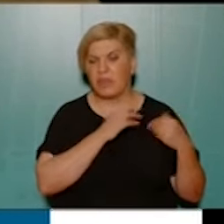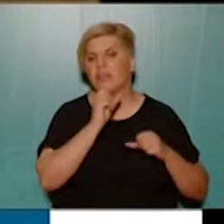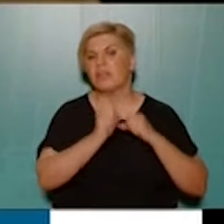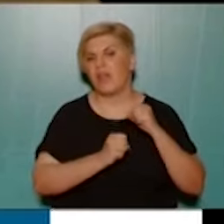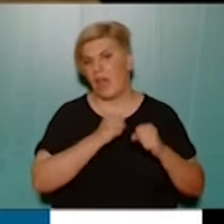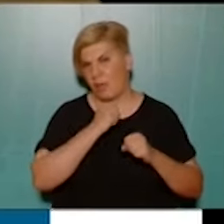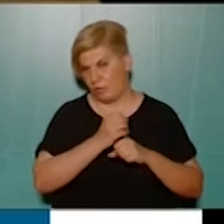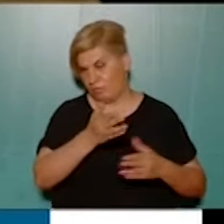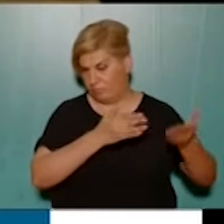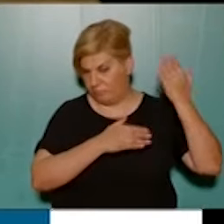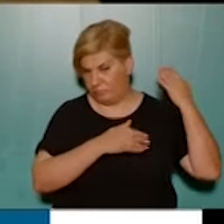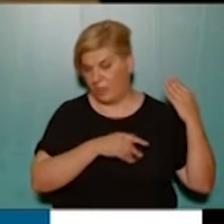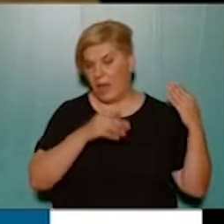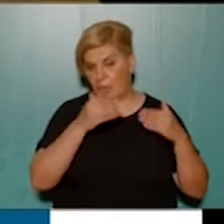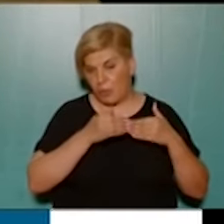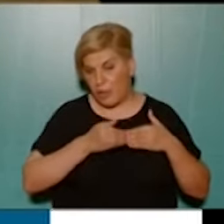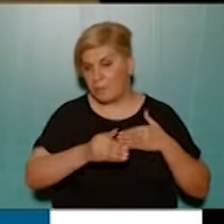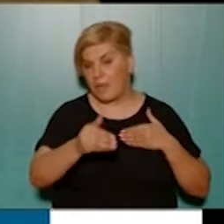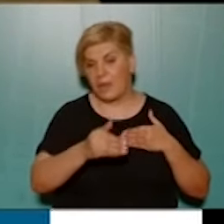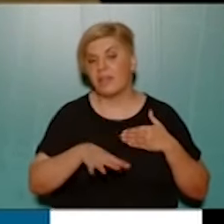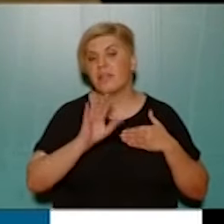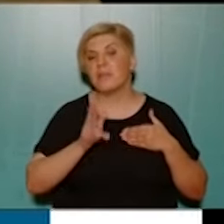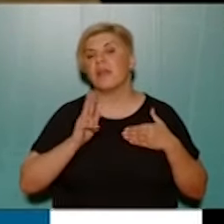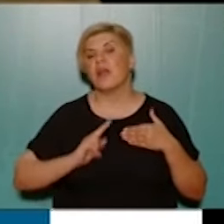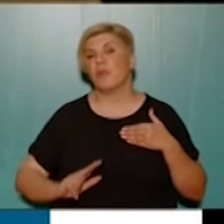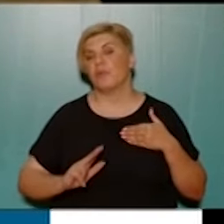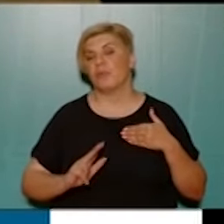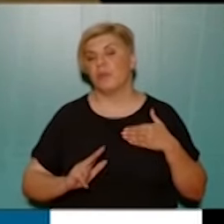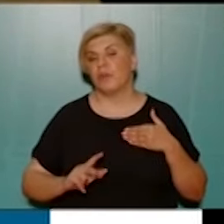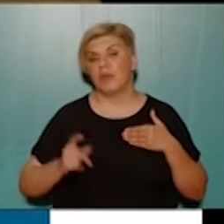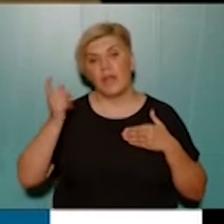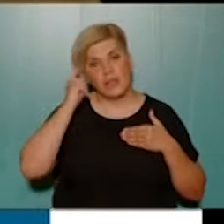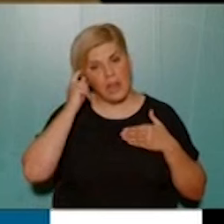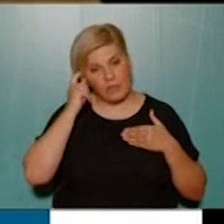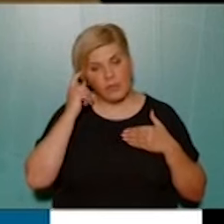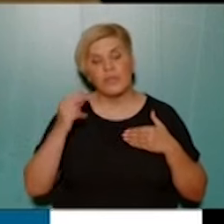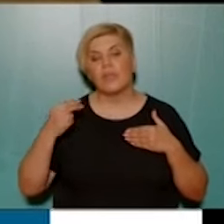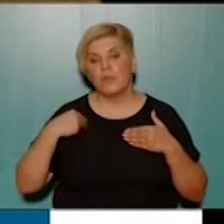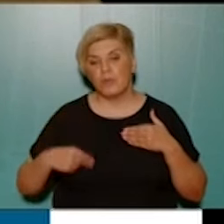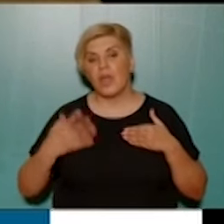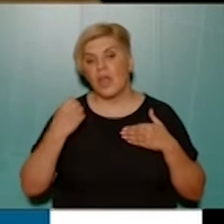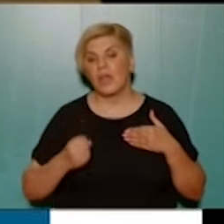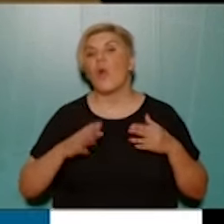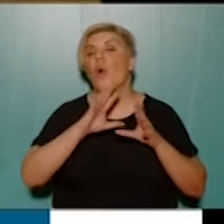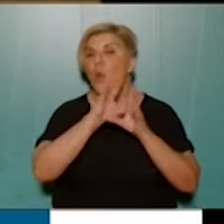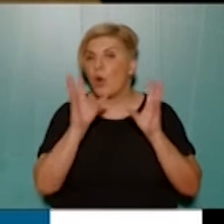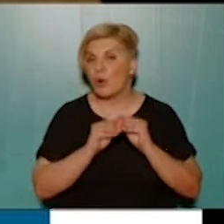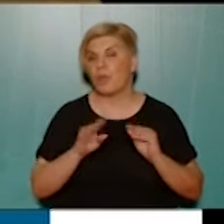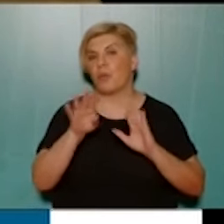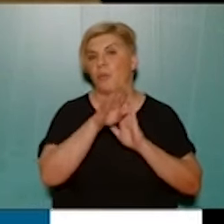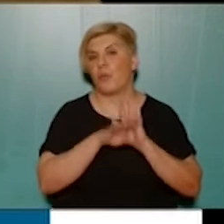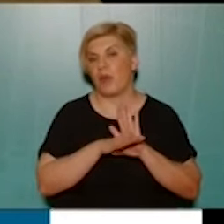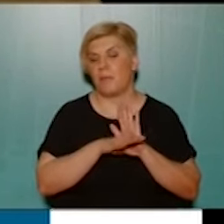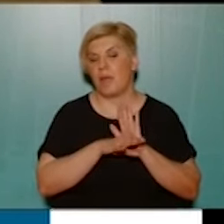αλλά για το από εδώ και πέρα δεν μας ικανοποιούν ώστε να αντιληφθούμε ότι η Δημοτική Αρχή έχει ένα ολοκληρωμένο πρόγραμμα